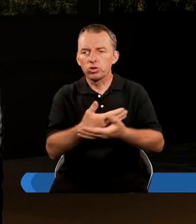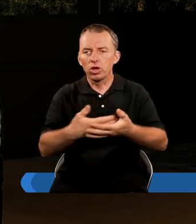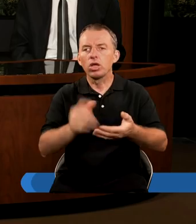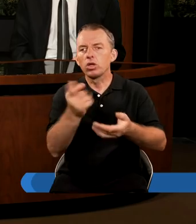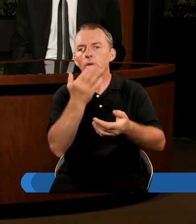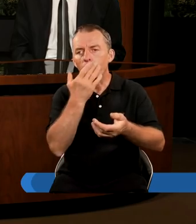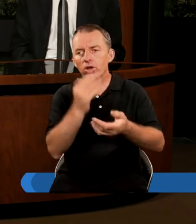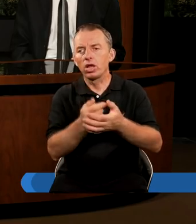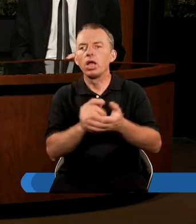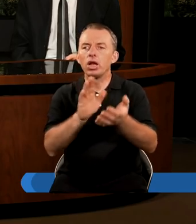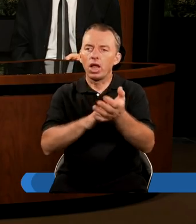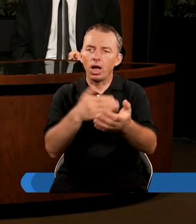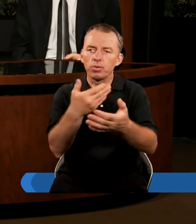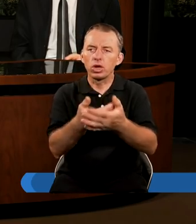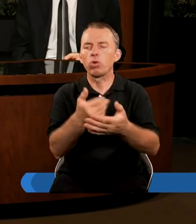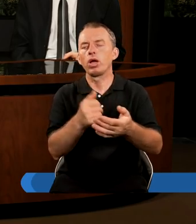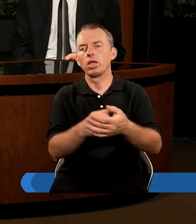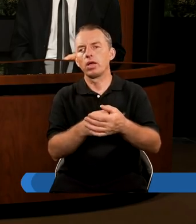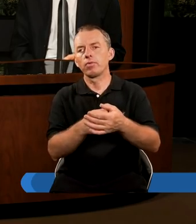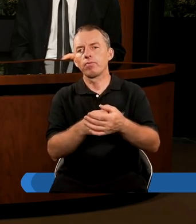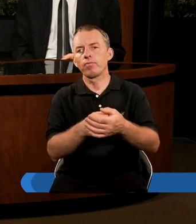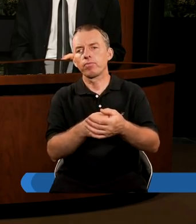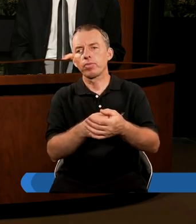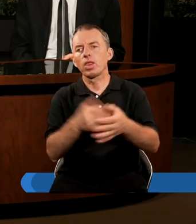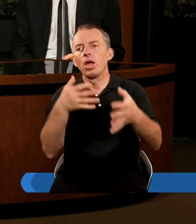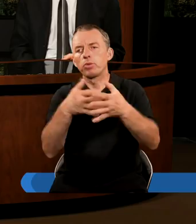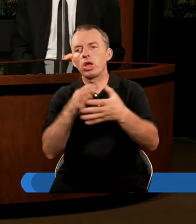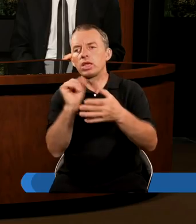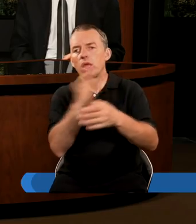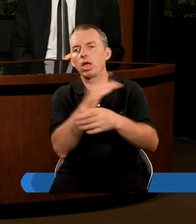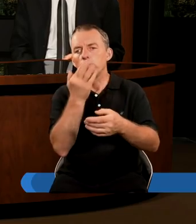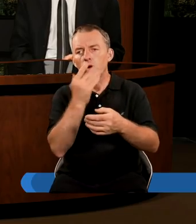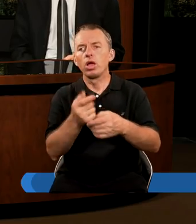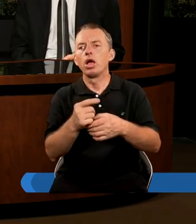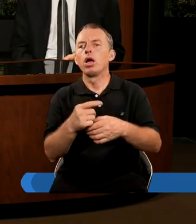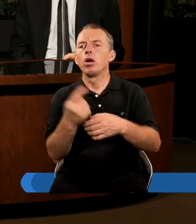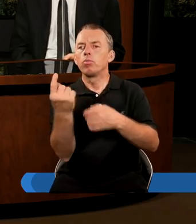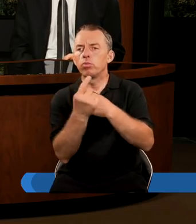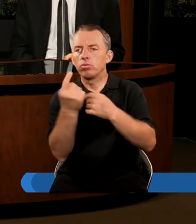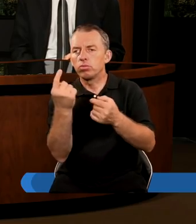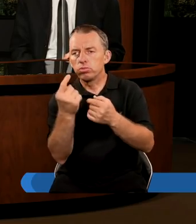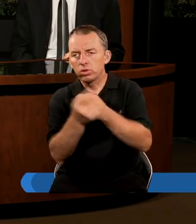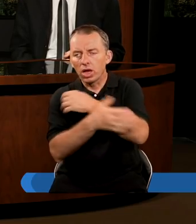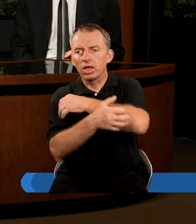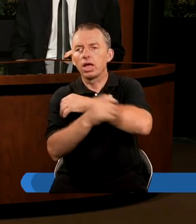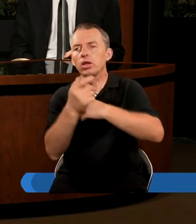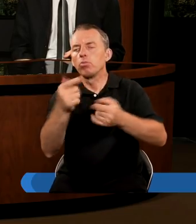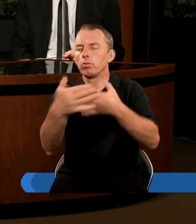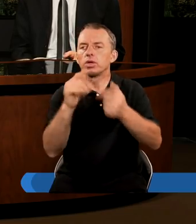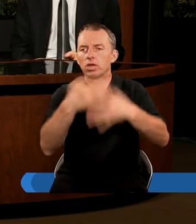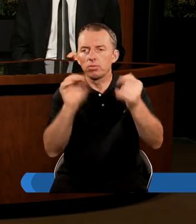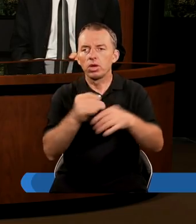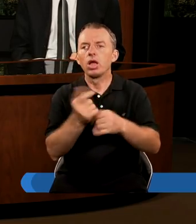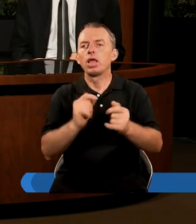A co mówili? I na przykład prorok Izajasz mówił, biadajcie, bo bliski jest Dzień Pana, który